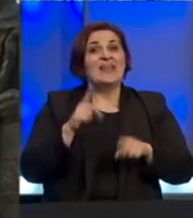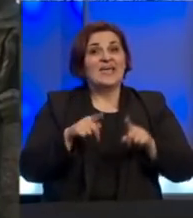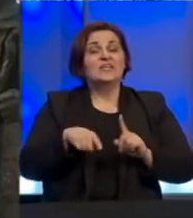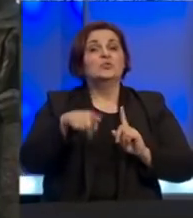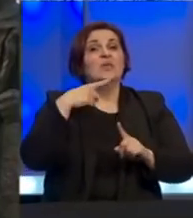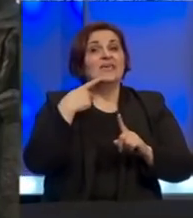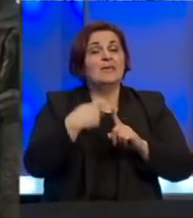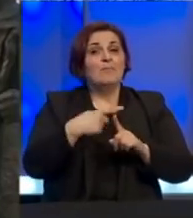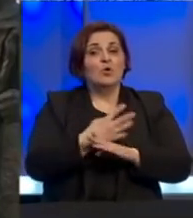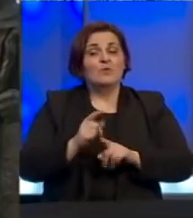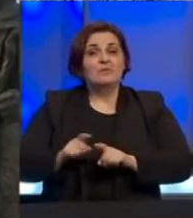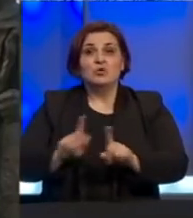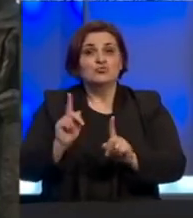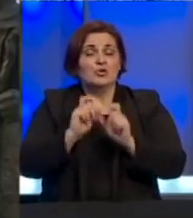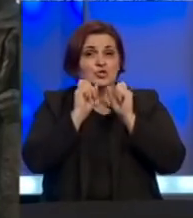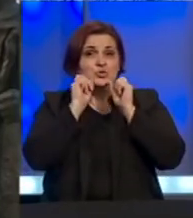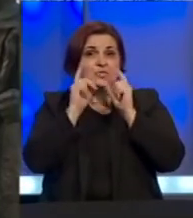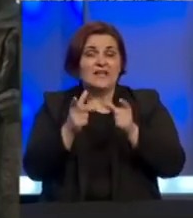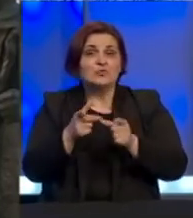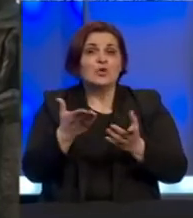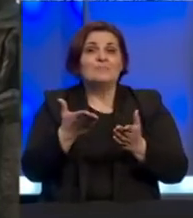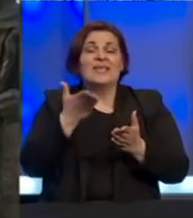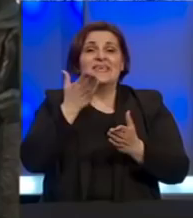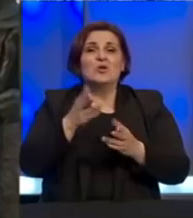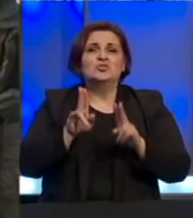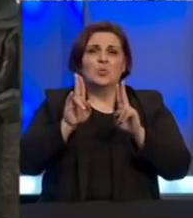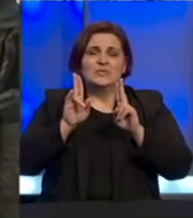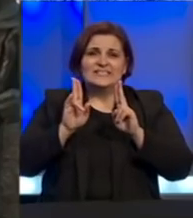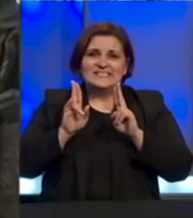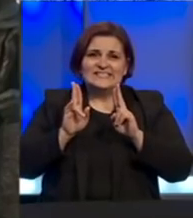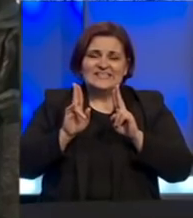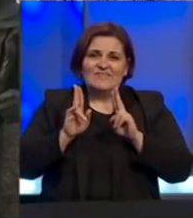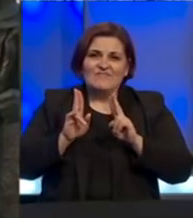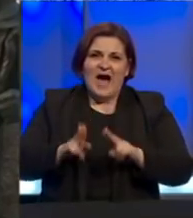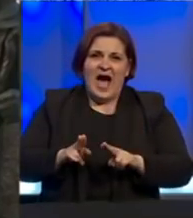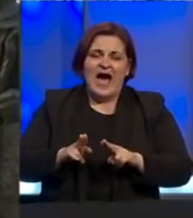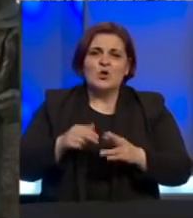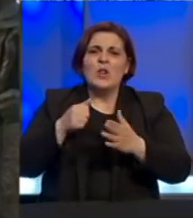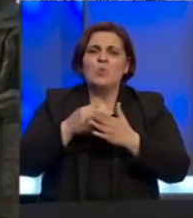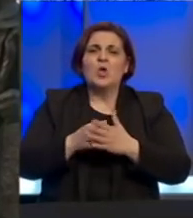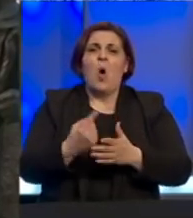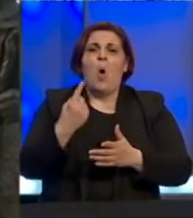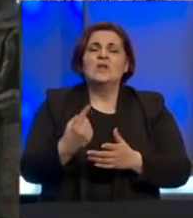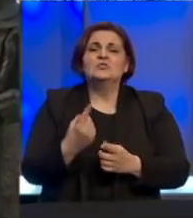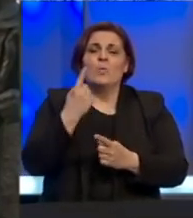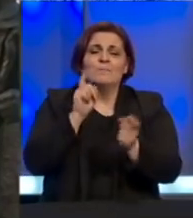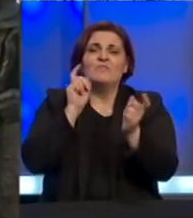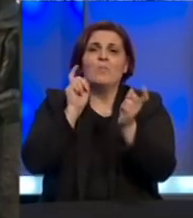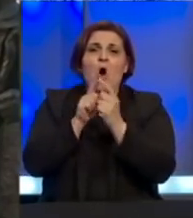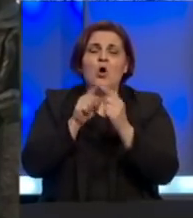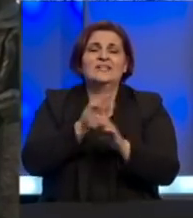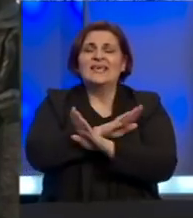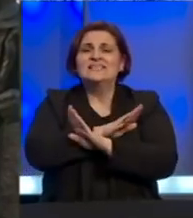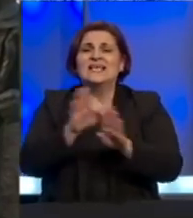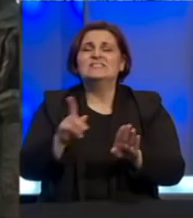na COVID-19, što i ne iznenađuju, budući da su oni u istinu na udaru, odnosno u prvom kontaktu sa